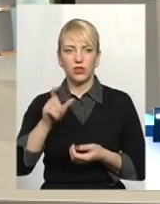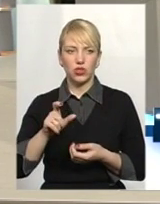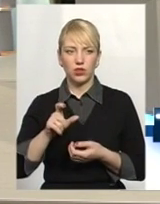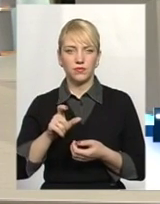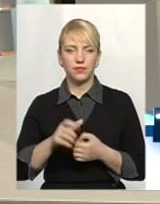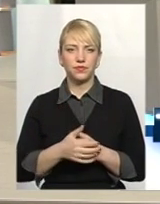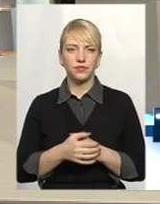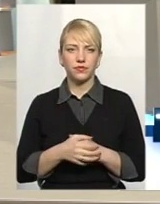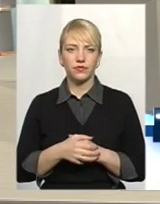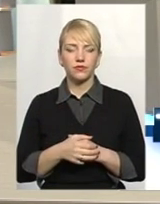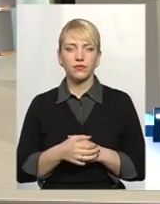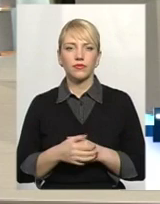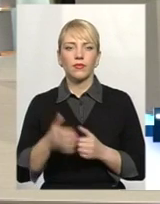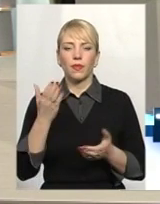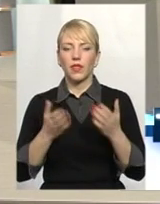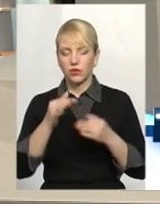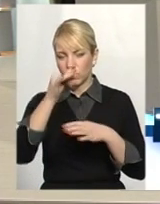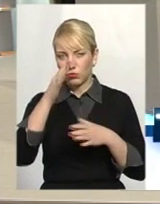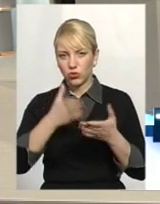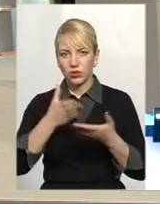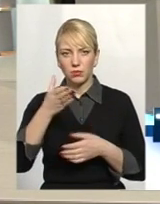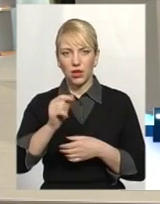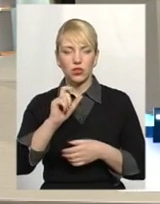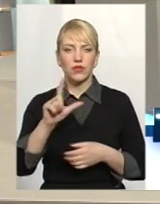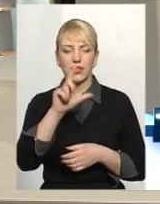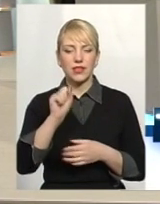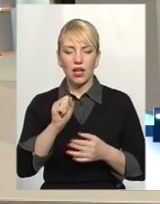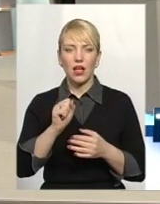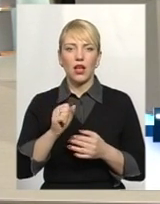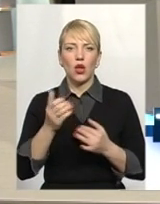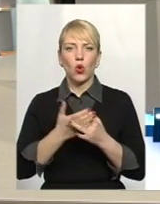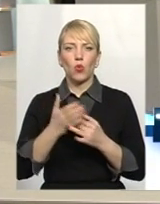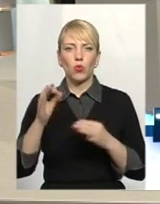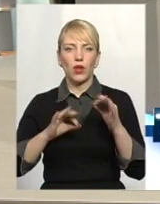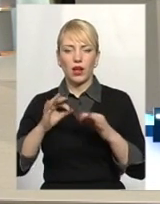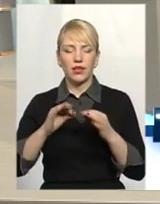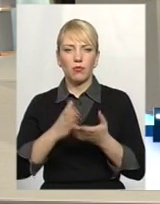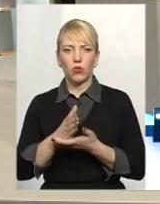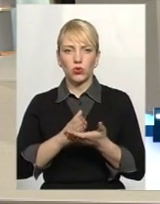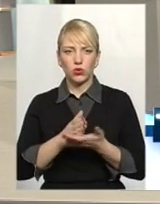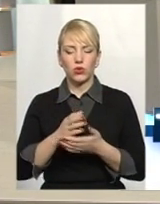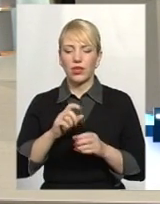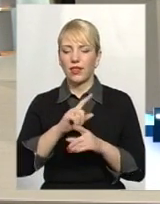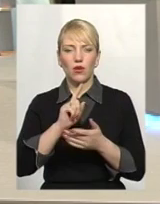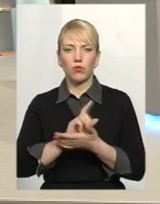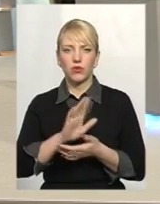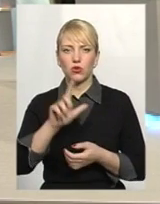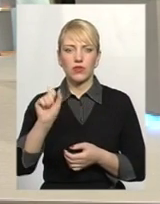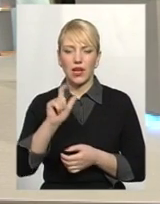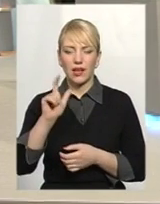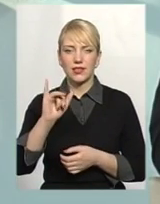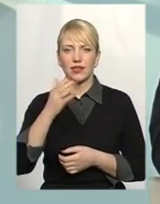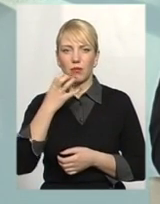скажімо так, якщо не можуть сплачувати за комунальні послуги, не обов'язково це за газ, можливо, це і за тепло. Вони